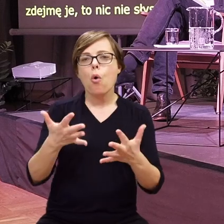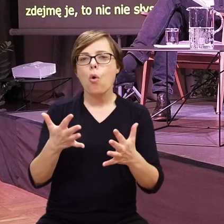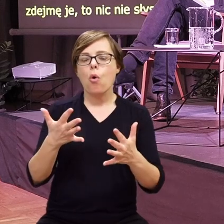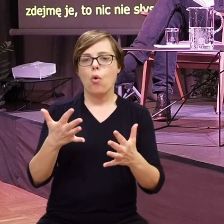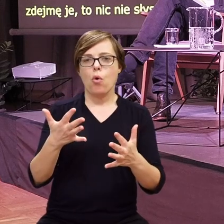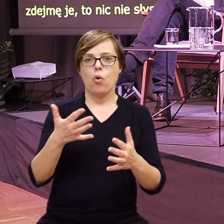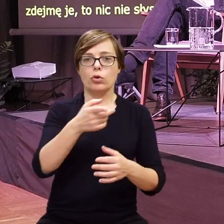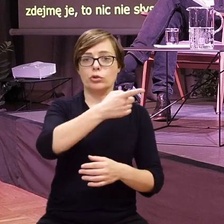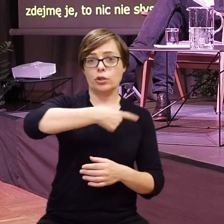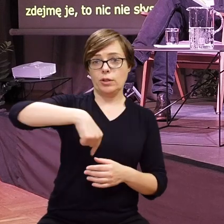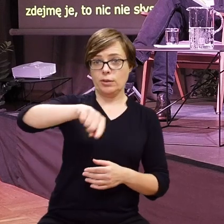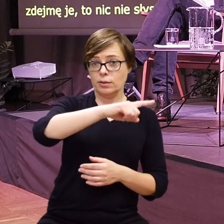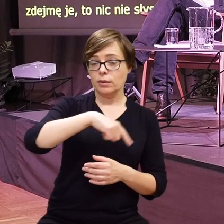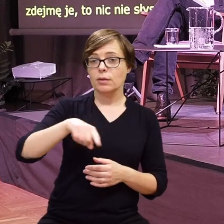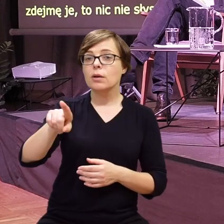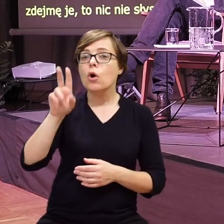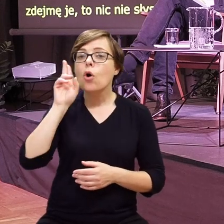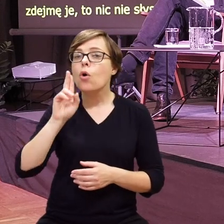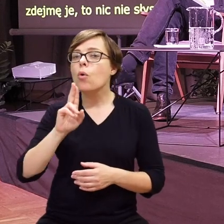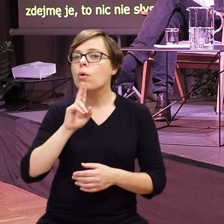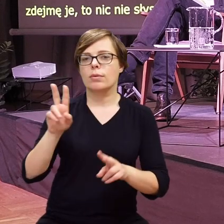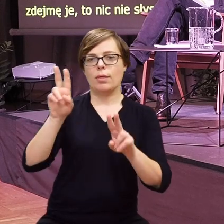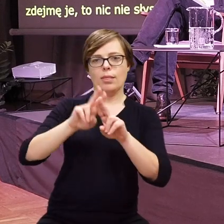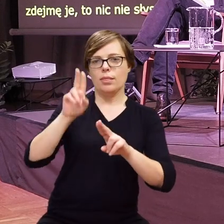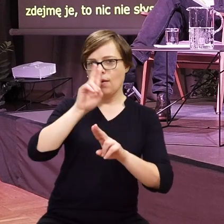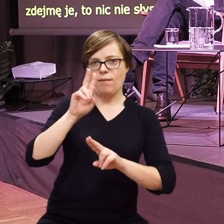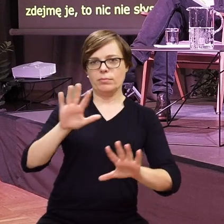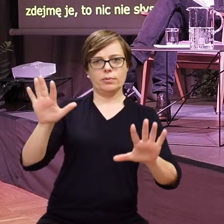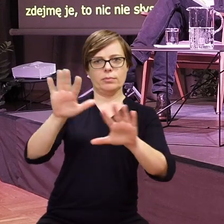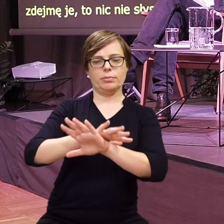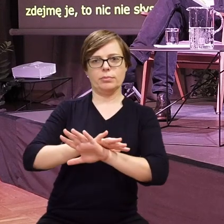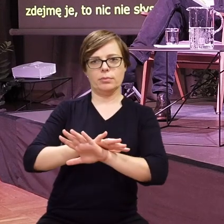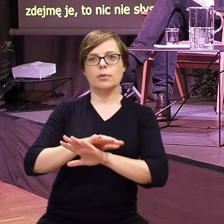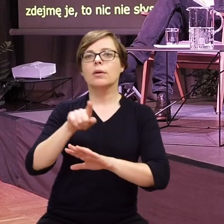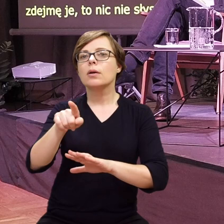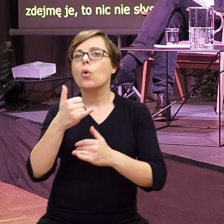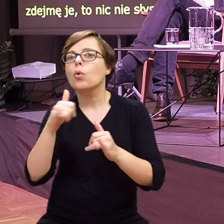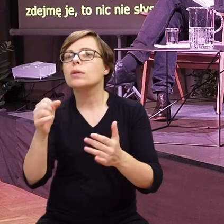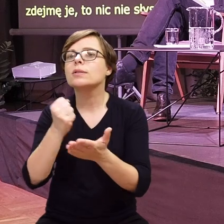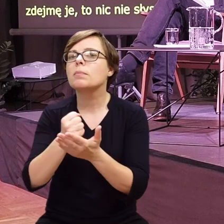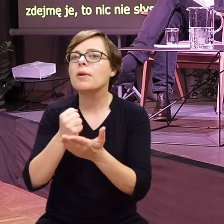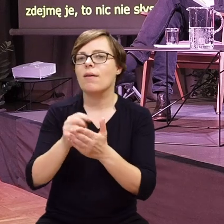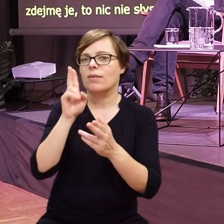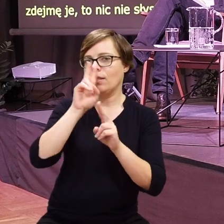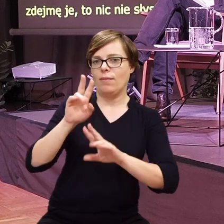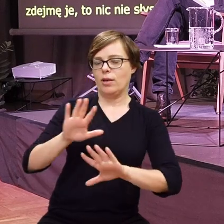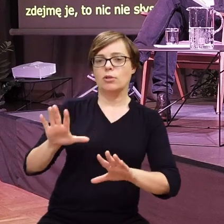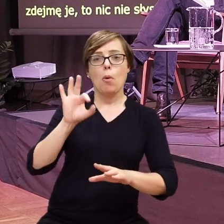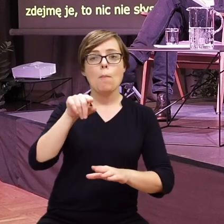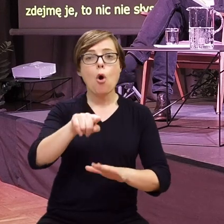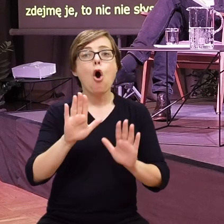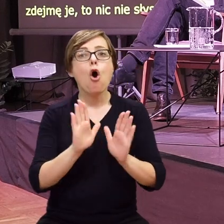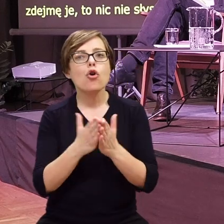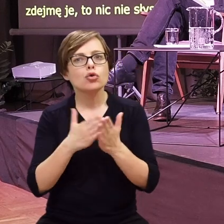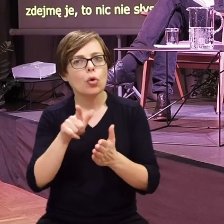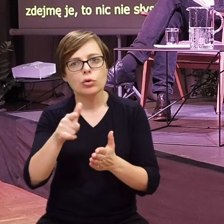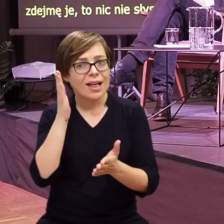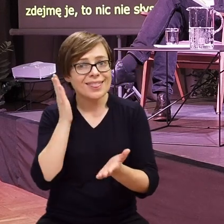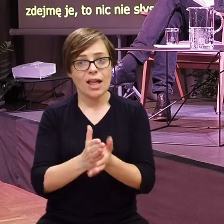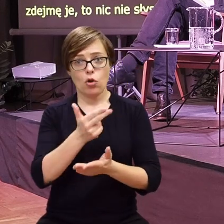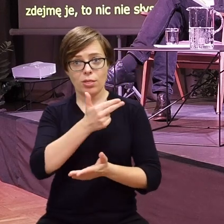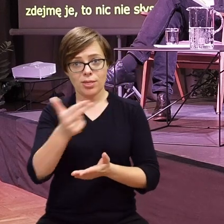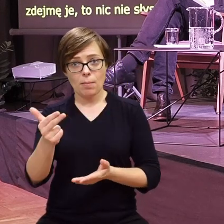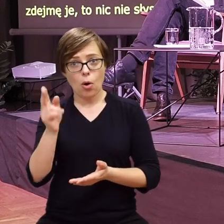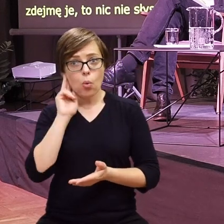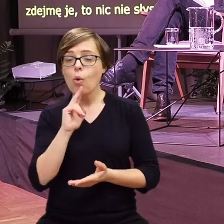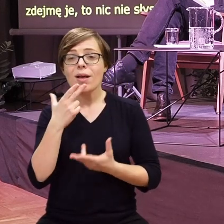niewidzialność, niezauważalność pewnych rzeczy. Bo to jest też książka, myślę, bardzo o słyszących. To nie jest książka tylko o osobach głuchych, tylko o nas, że